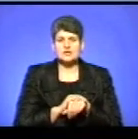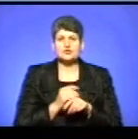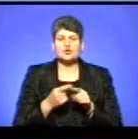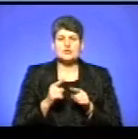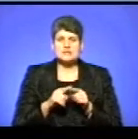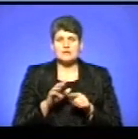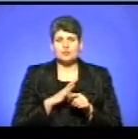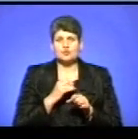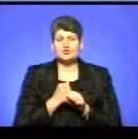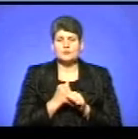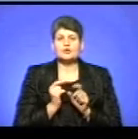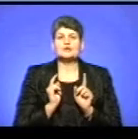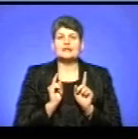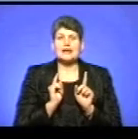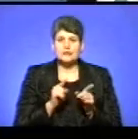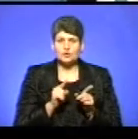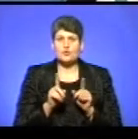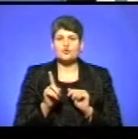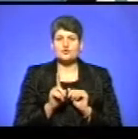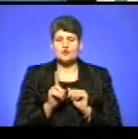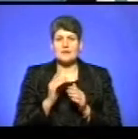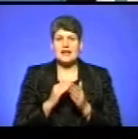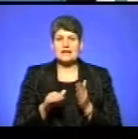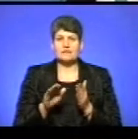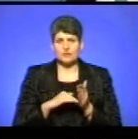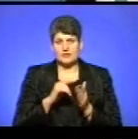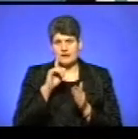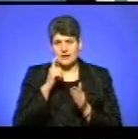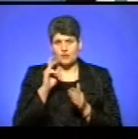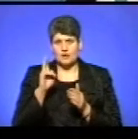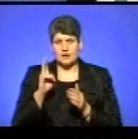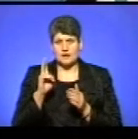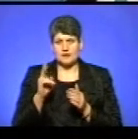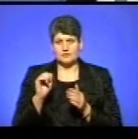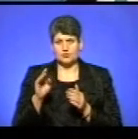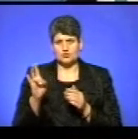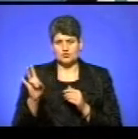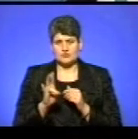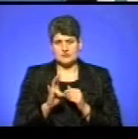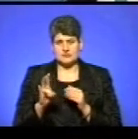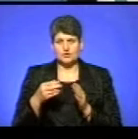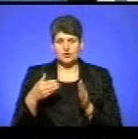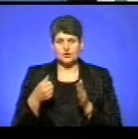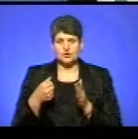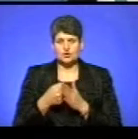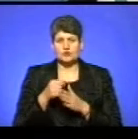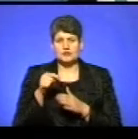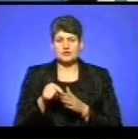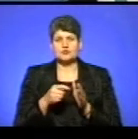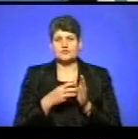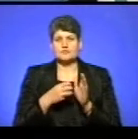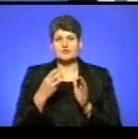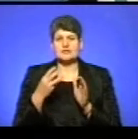зроблено для того, щоб ліквідувати греко-католицьку церкву. І до 1839